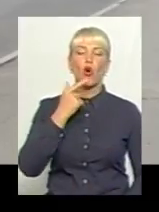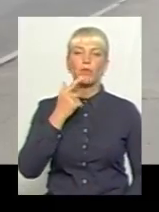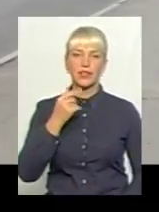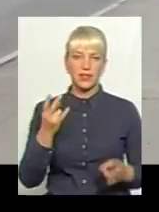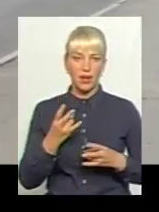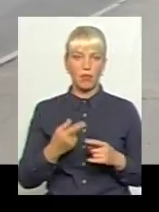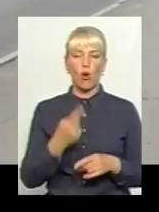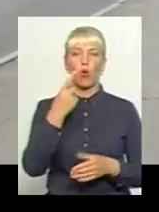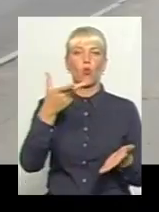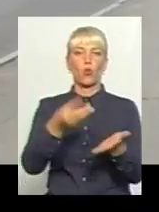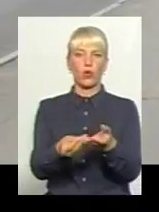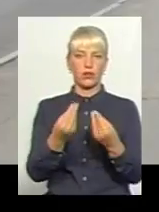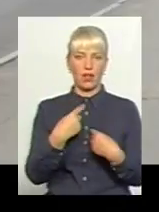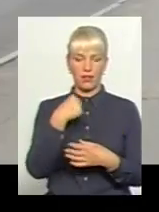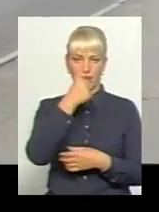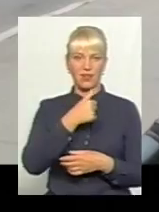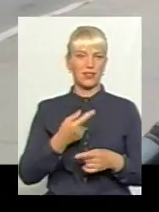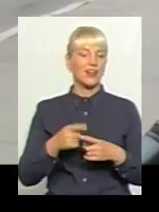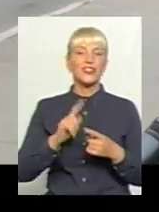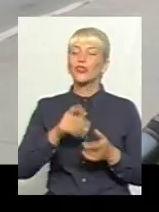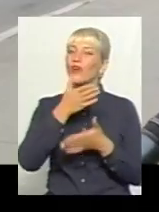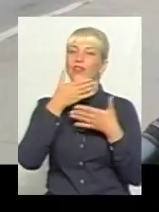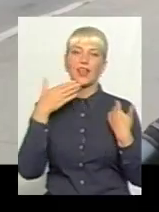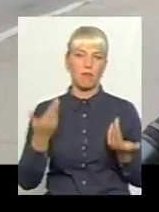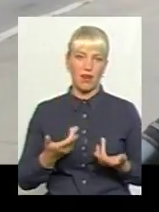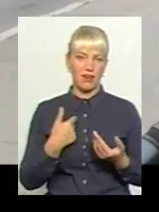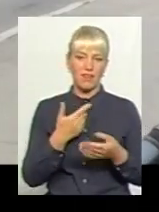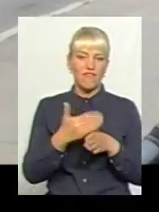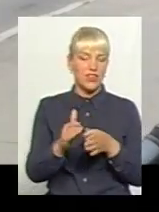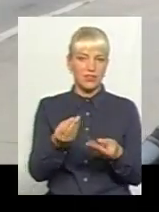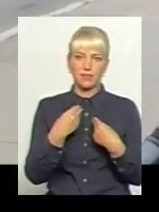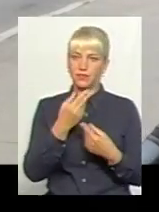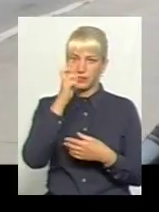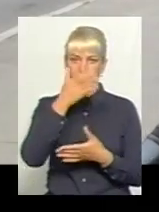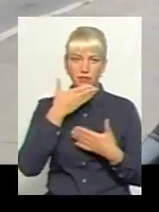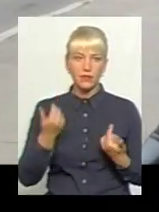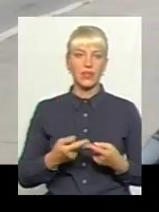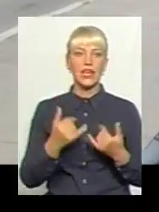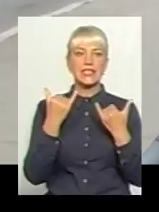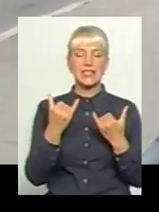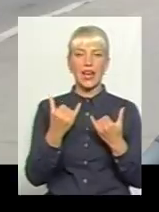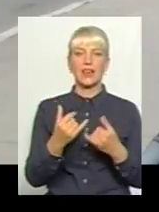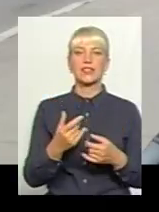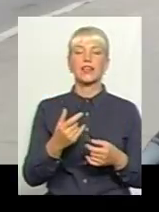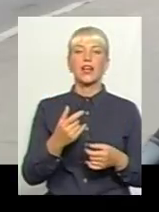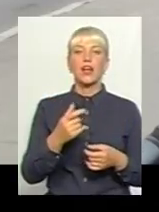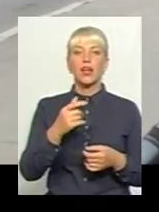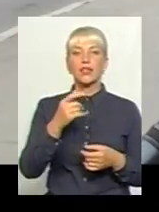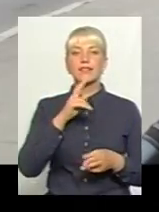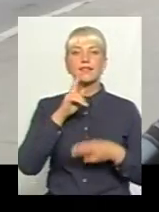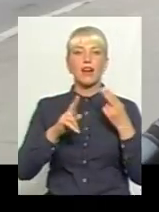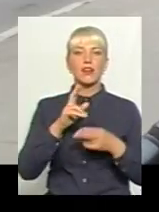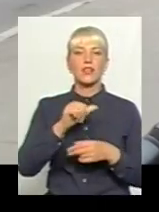Казали, що виділили на цілий рік. Ні, цього немає. У нас є дуже багато людей, які зараз, на даний момент, дуже скаржаться на